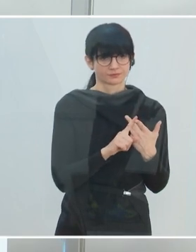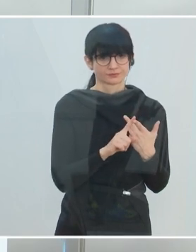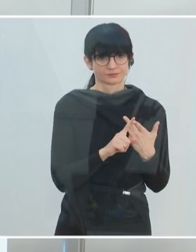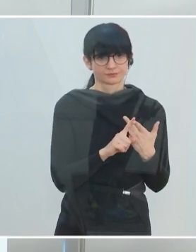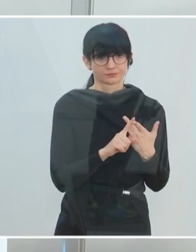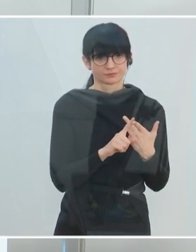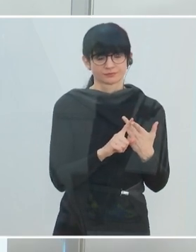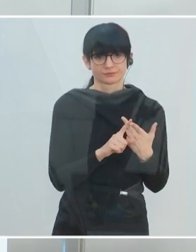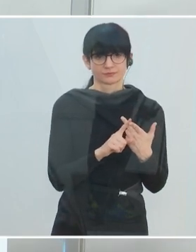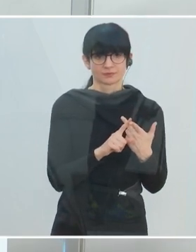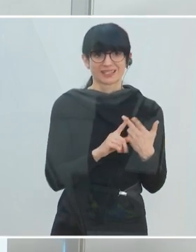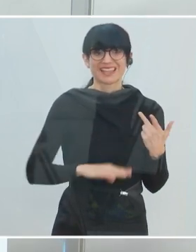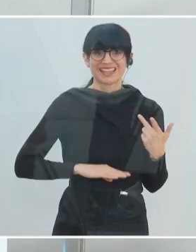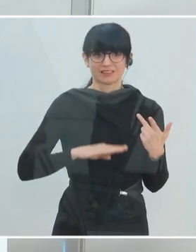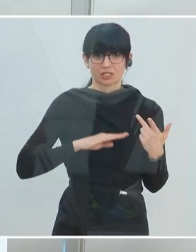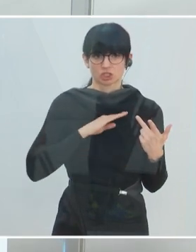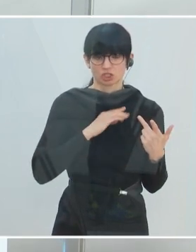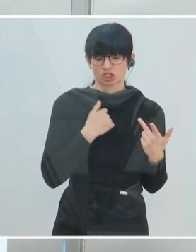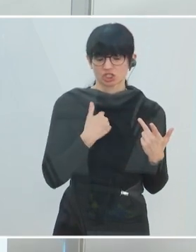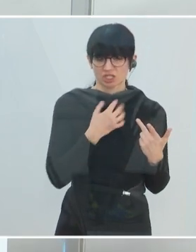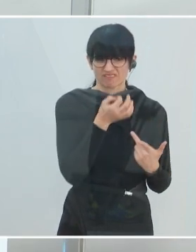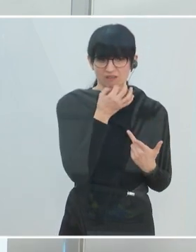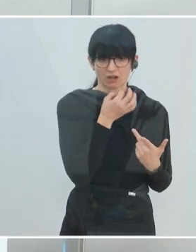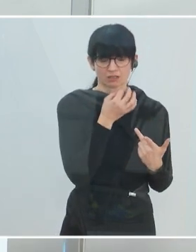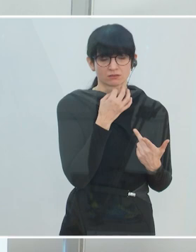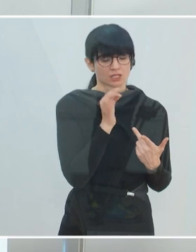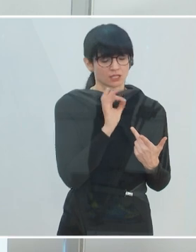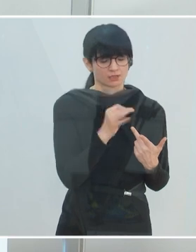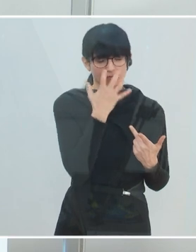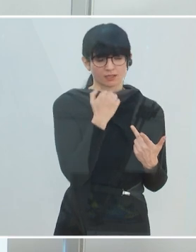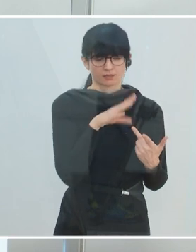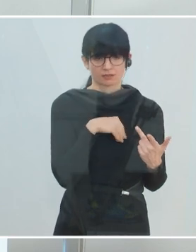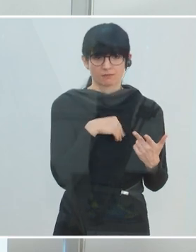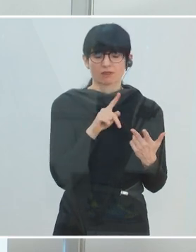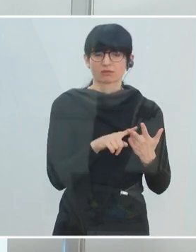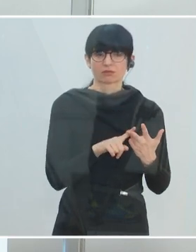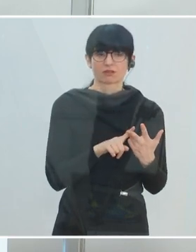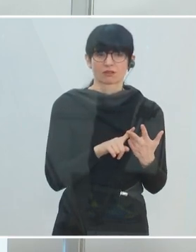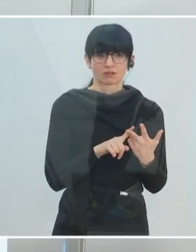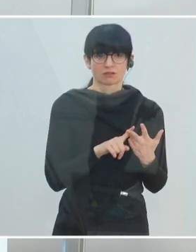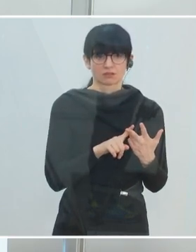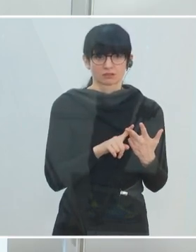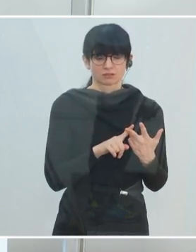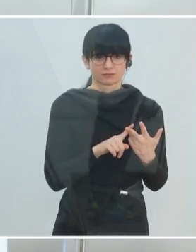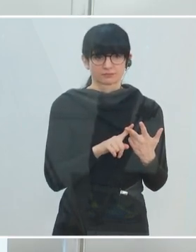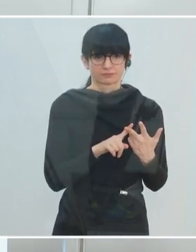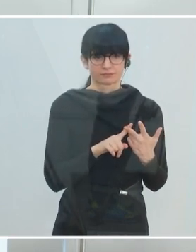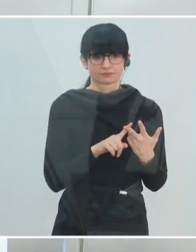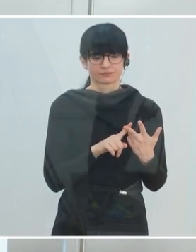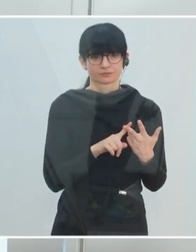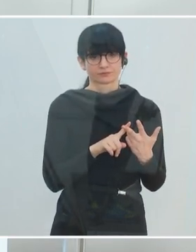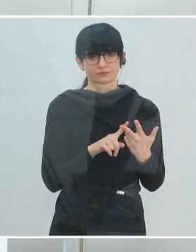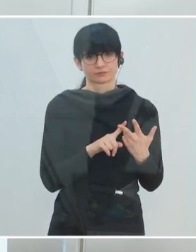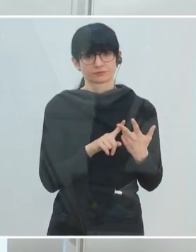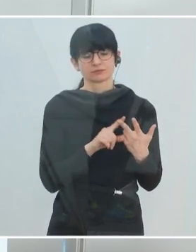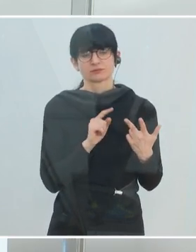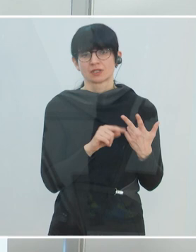spannende und wichtige ethische Fragen. Ganz wichtig aus meiner Sicht, sehr ernst zu nehmen. Und der dritte Bereich, um den es auch geht,